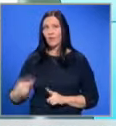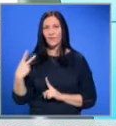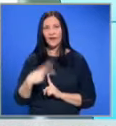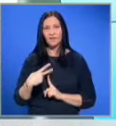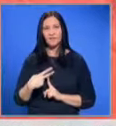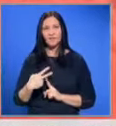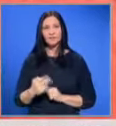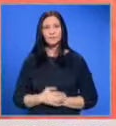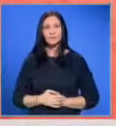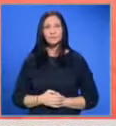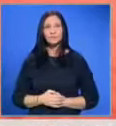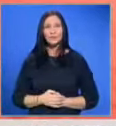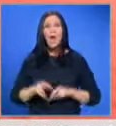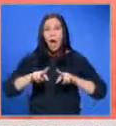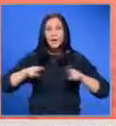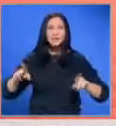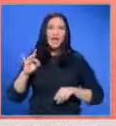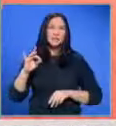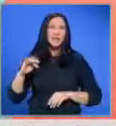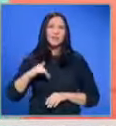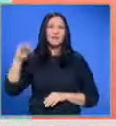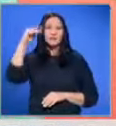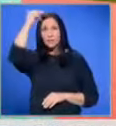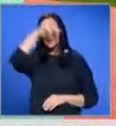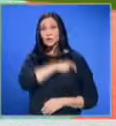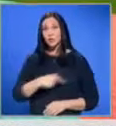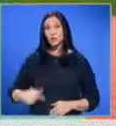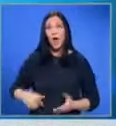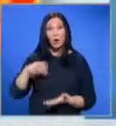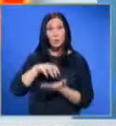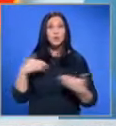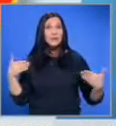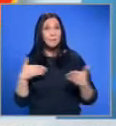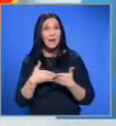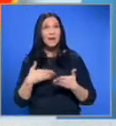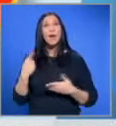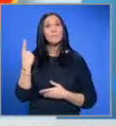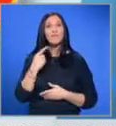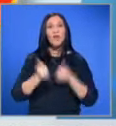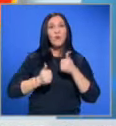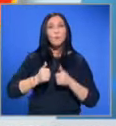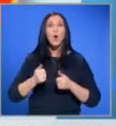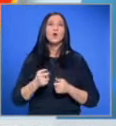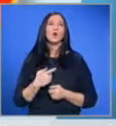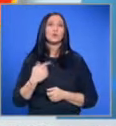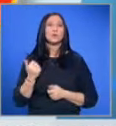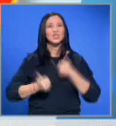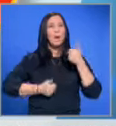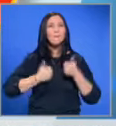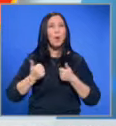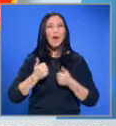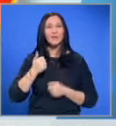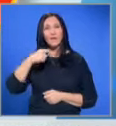телевизия. Разликата в средната възраст на българския национален отбор и саперника му в първият в бой от кампанията за шампионата в Германия отчетлива.